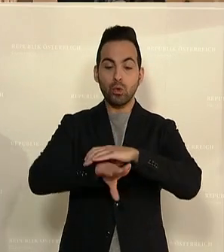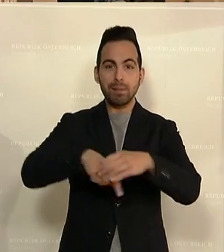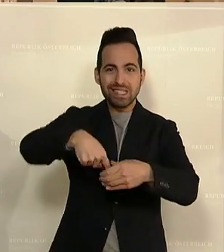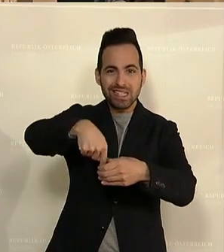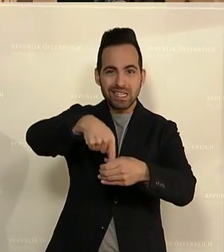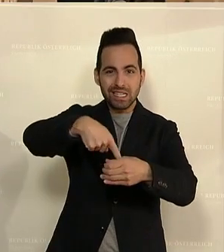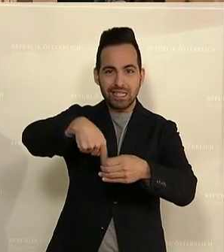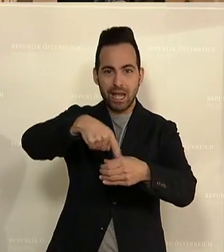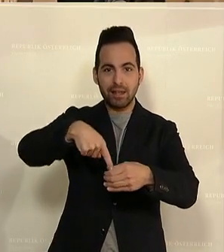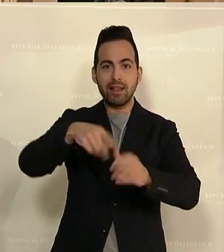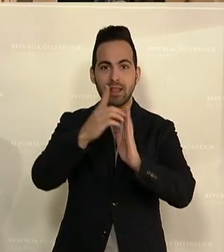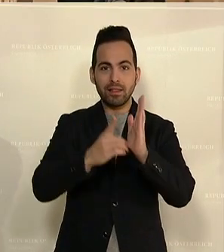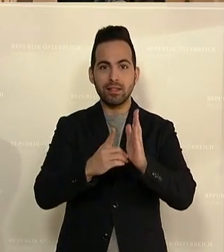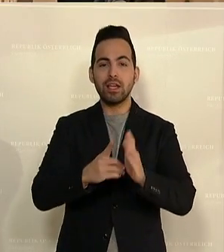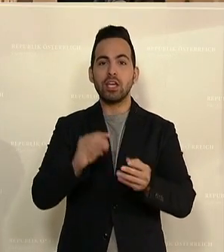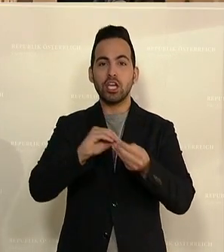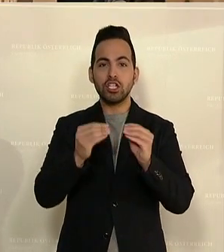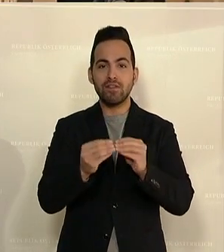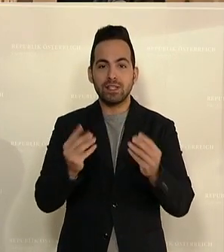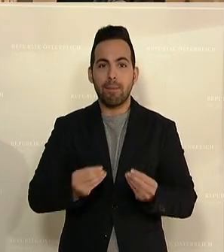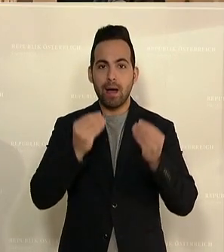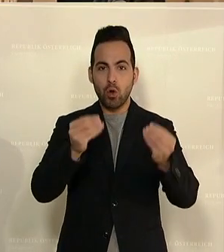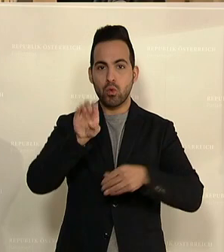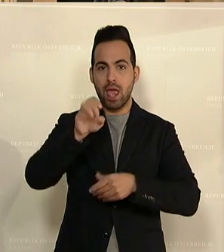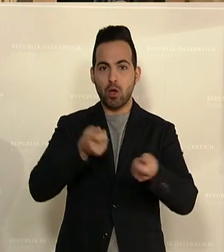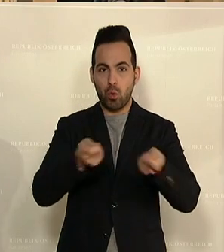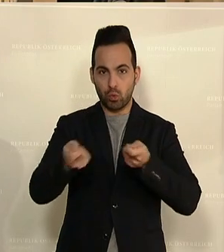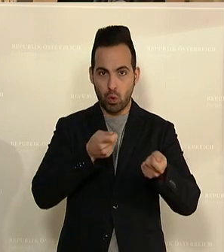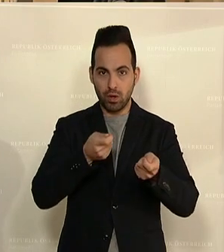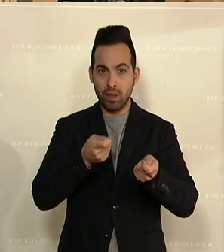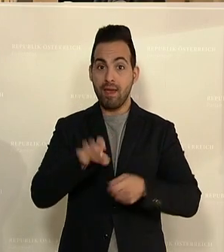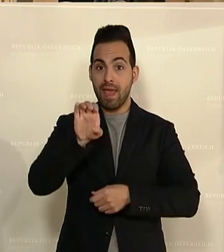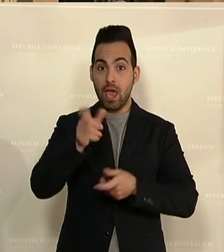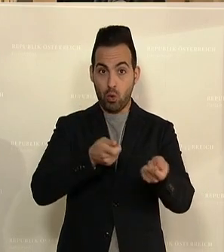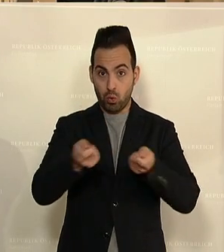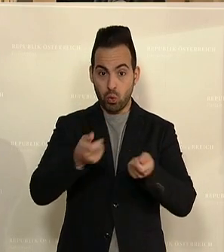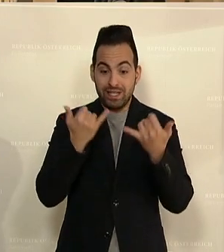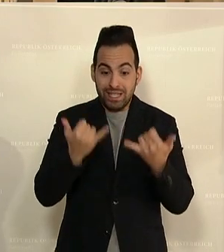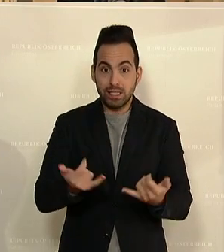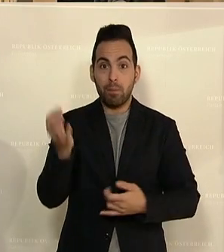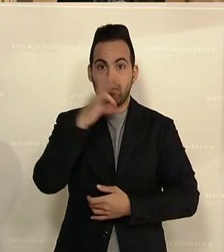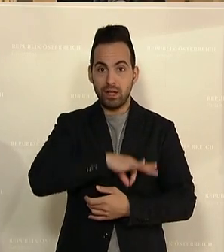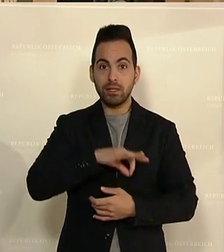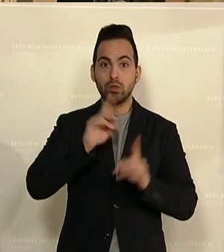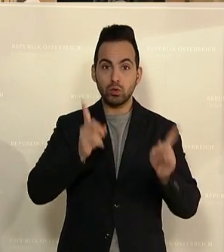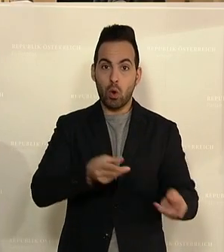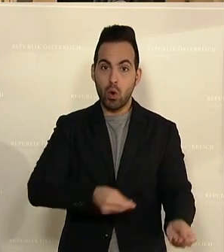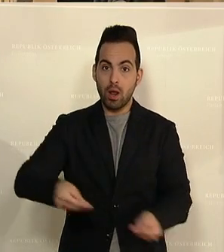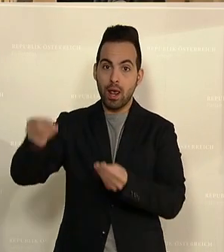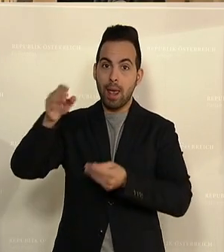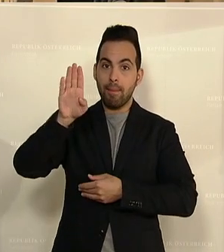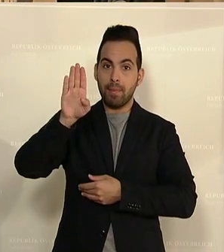Geschäftsgebahrung der E-Control. Das heißt, die E-Control ist jetzt verpflichtet, dem BMK, dem